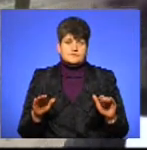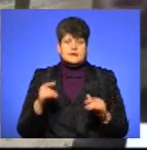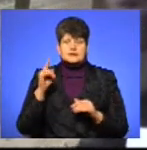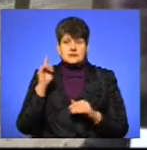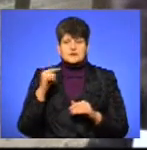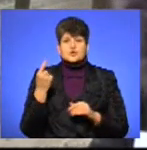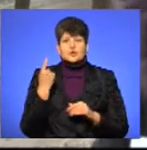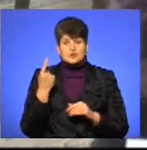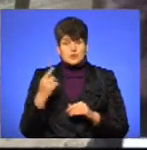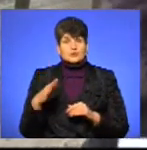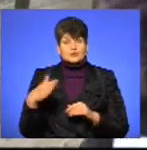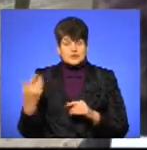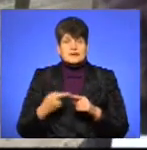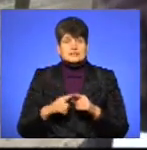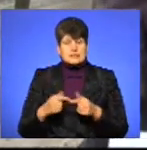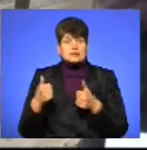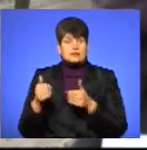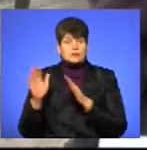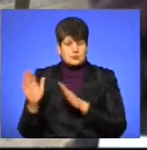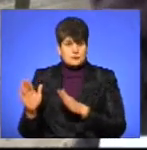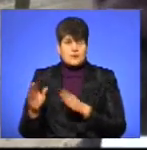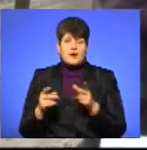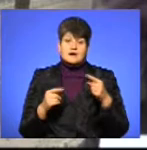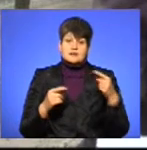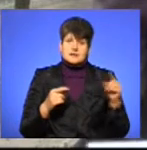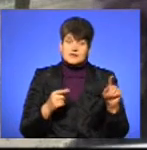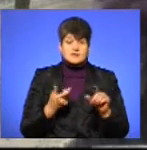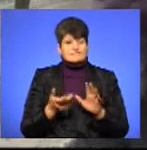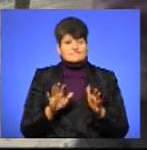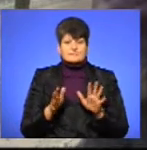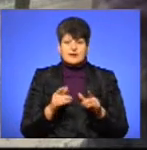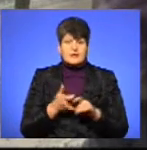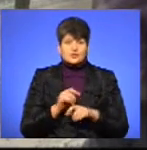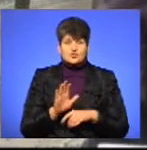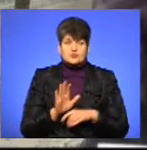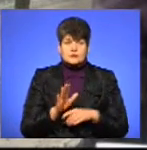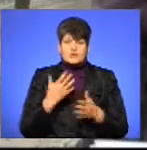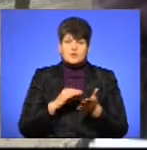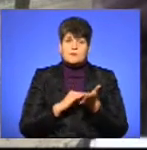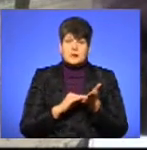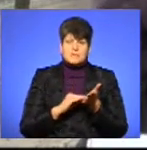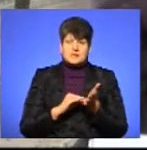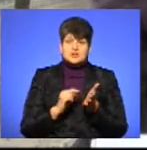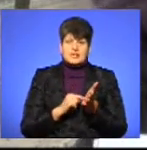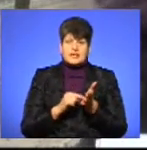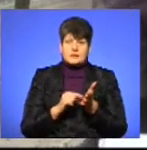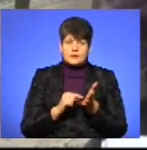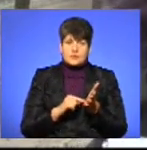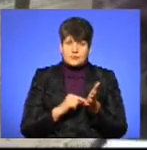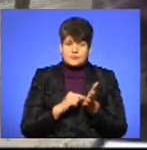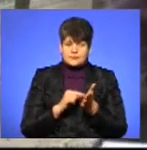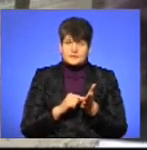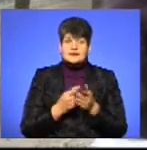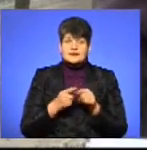Знаєте, з одного боку це добре, а з іншого це не дуже. Бо якщо ми пишемо крапковим шрифтом,